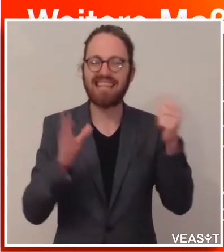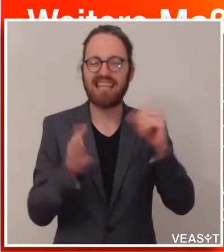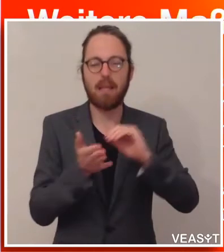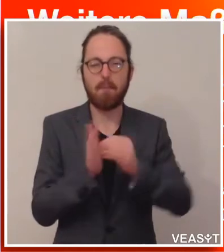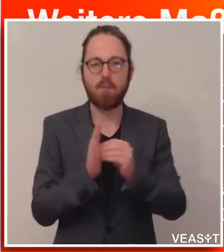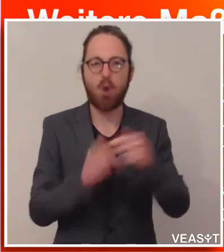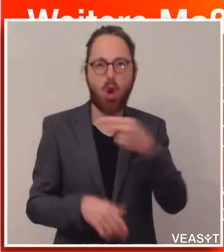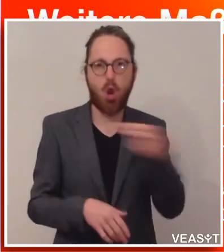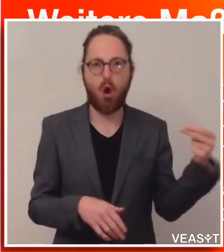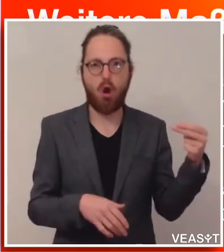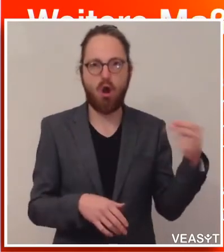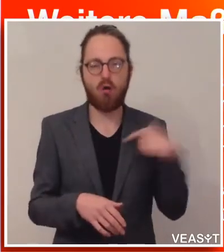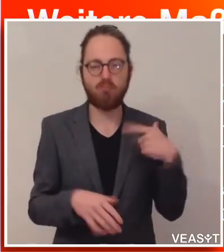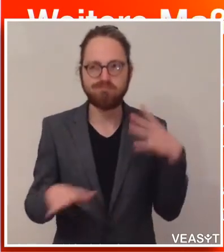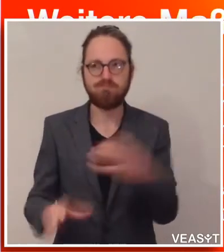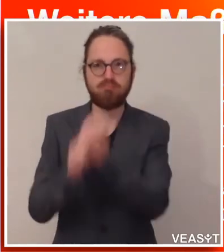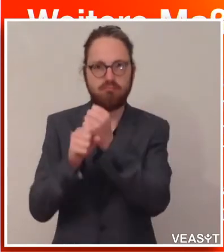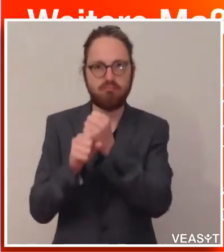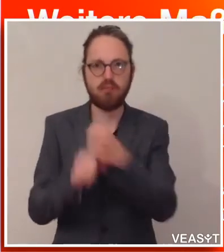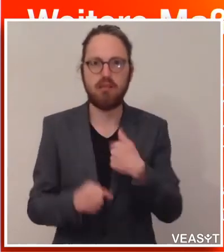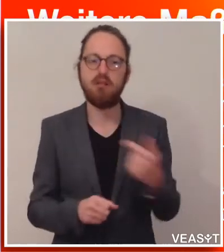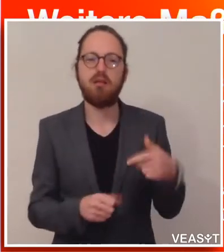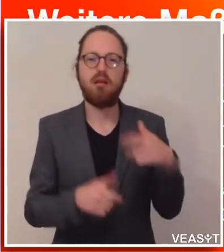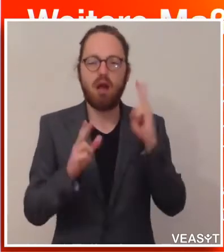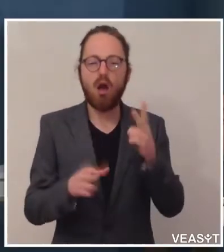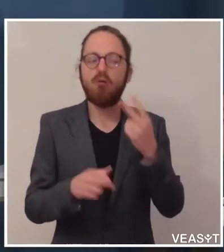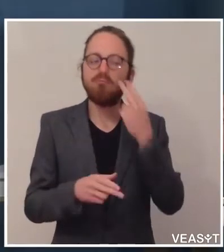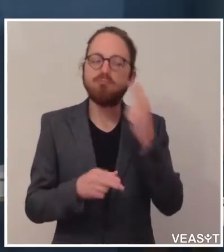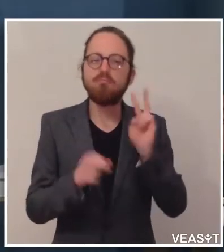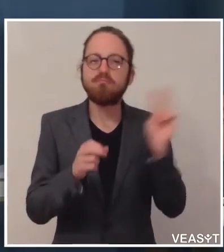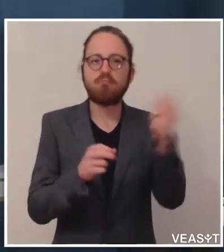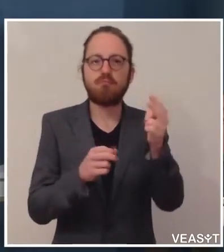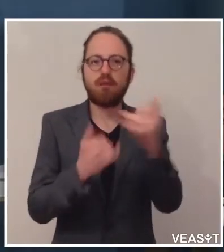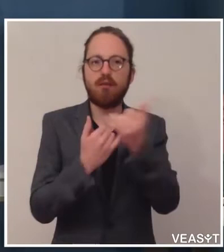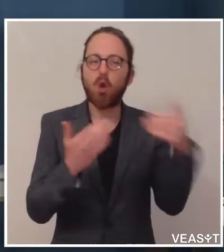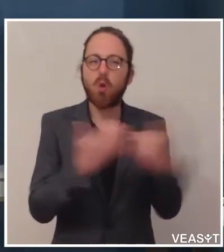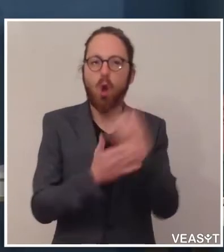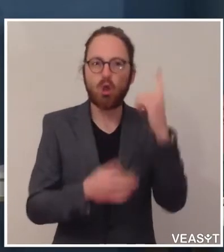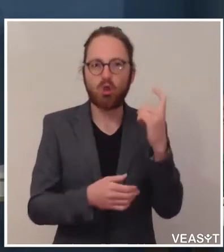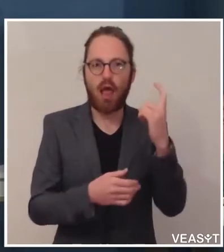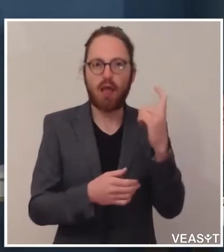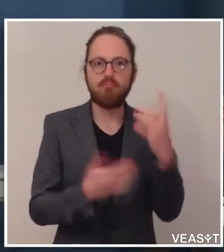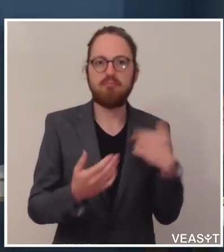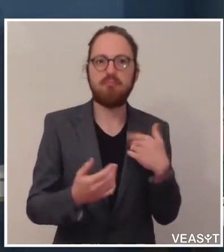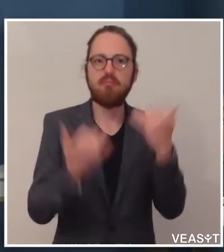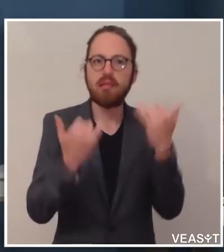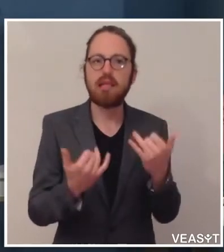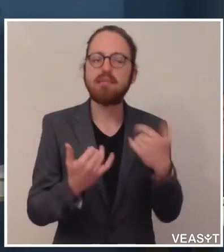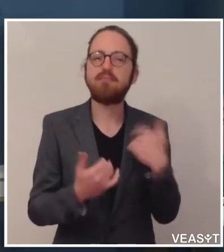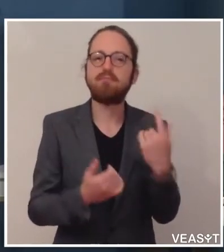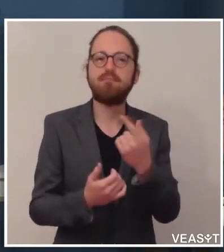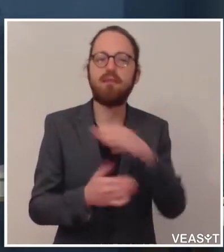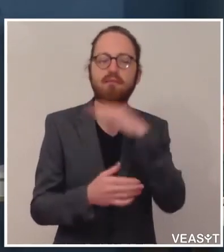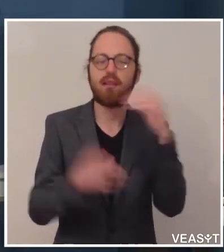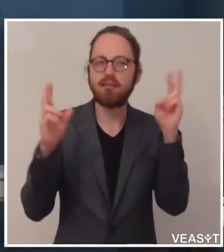komme ich auch zu einem kurzen Ausblick auf den Neustart. Eines der größten Themen, die derzeit auch neben den vielen anderen